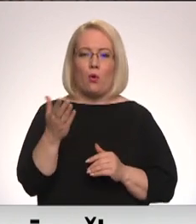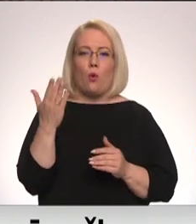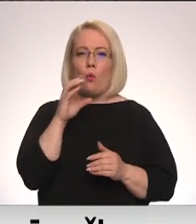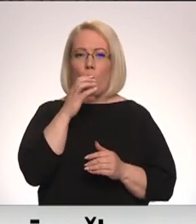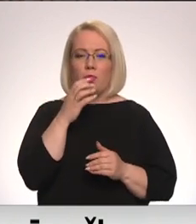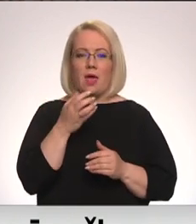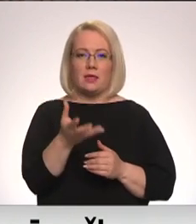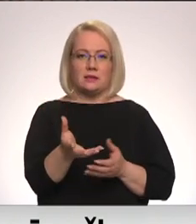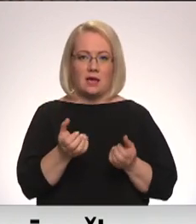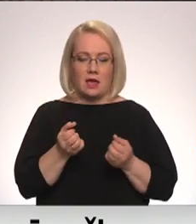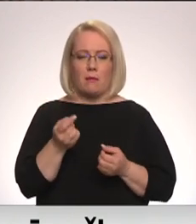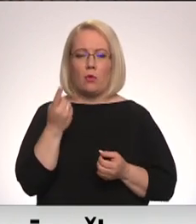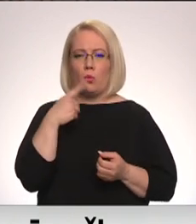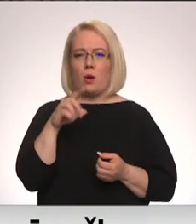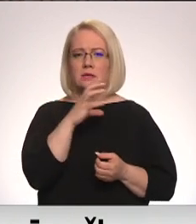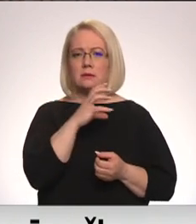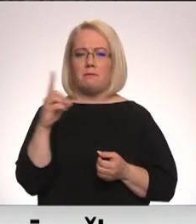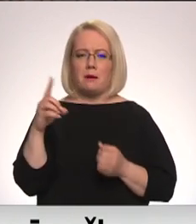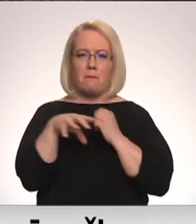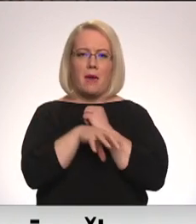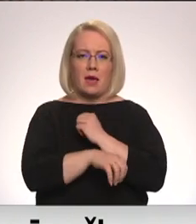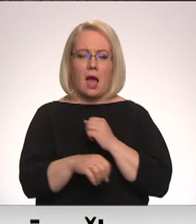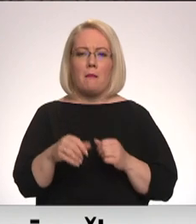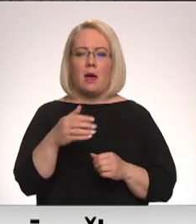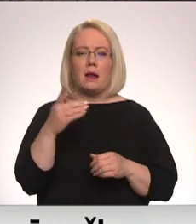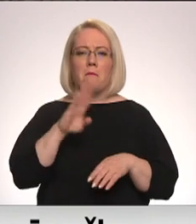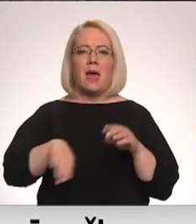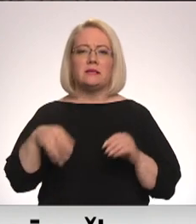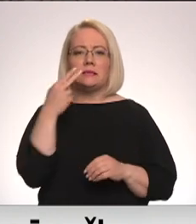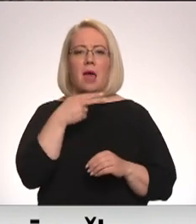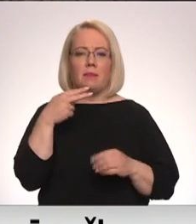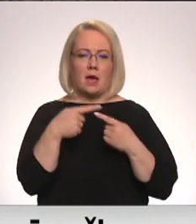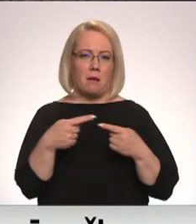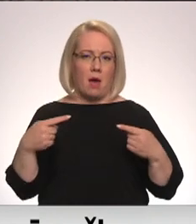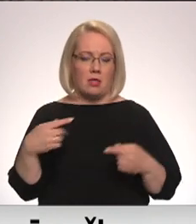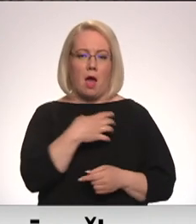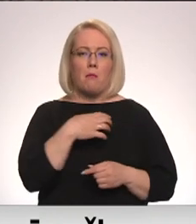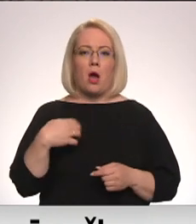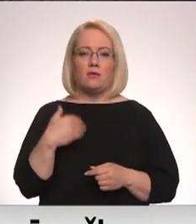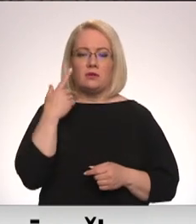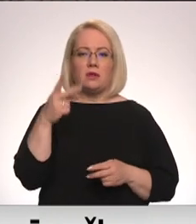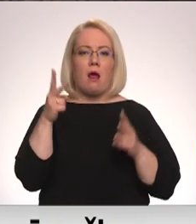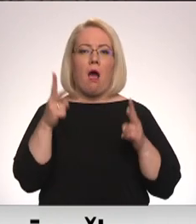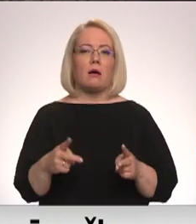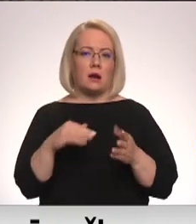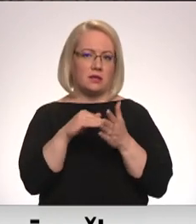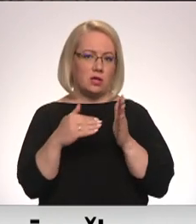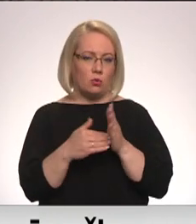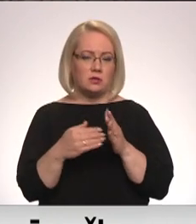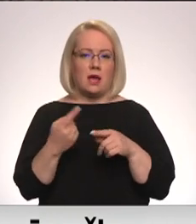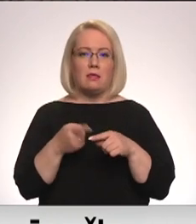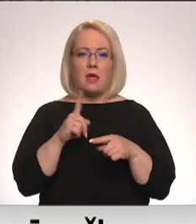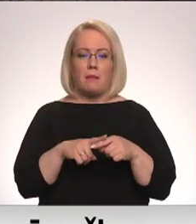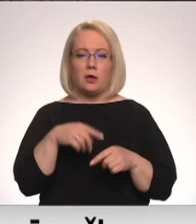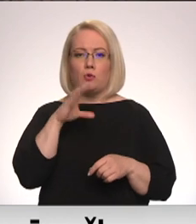saņemts, jau kopš padom laika beigām ir besaimnieku manta. Pašvaldībā to sauc par ārkārtu situāciju, tāpēc pagaidām